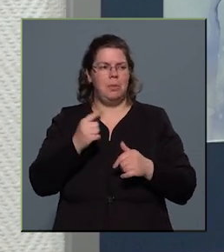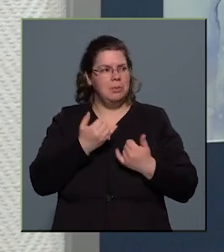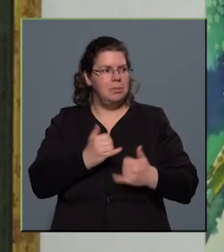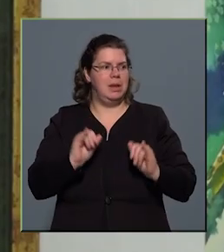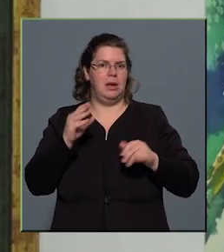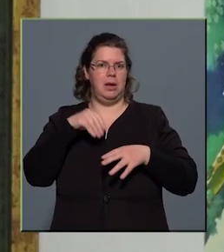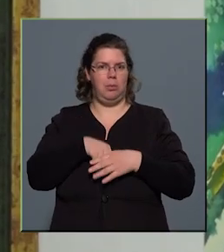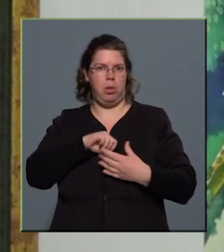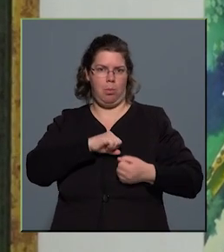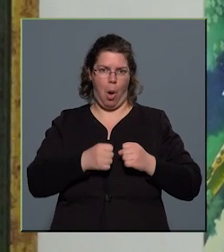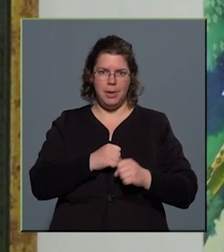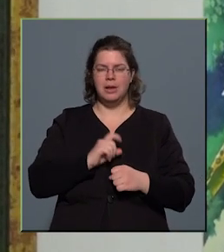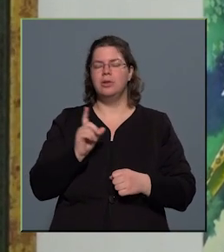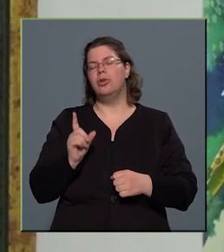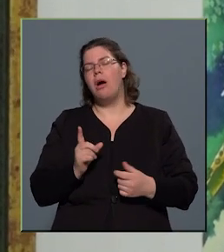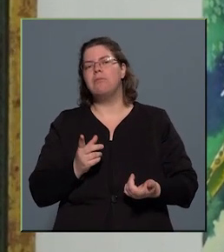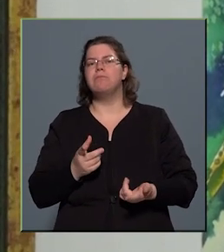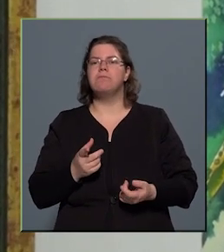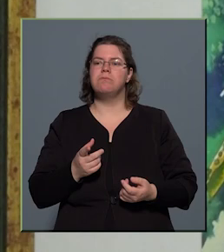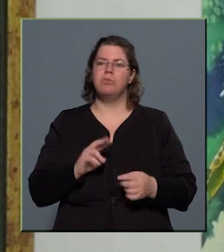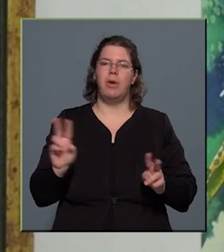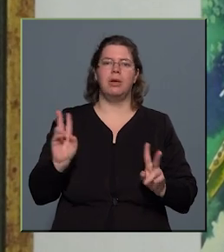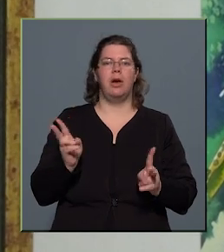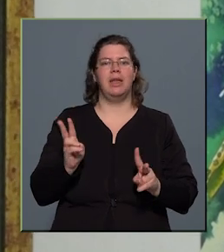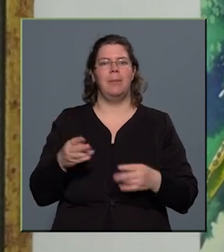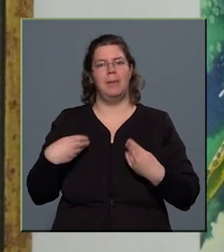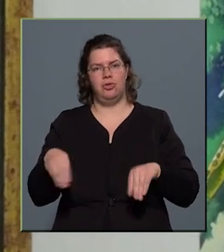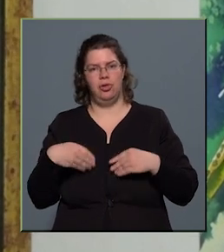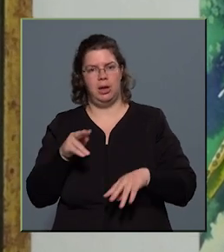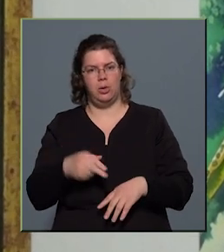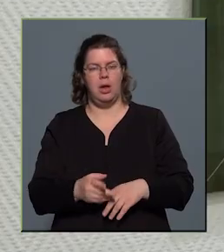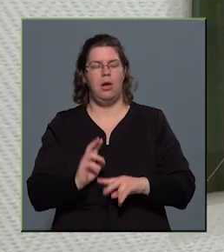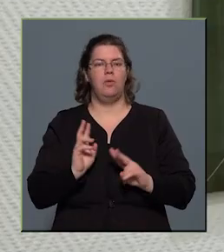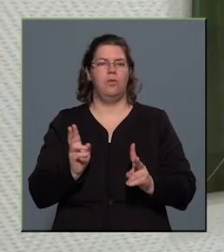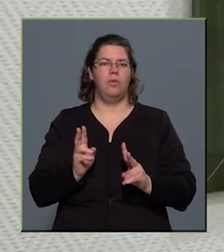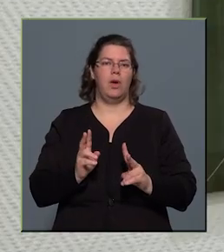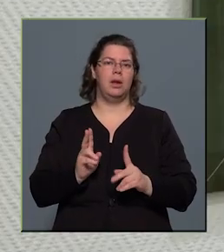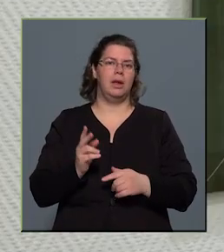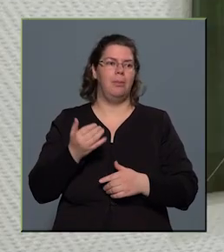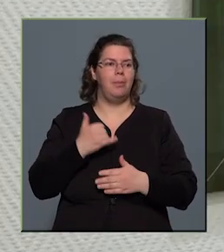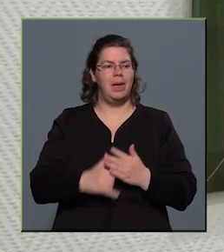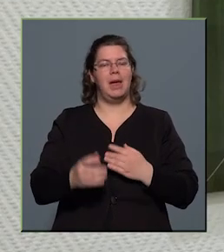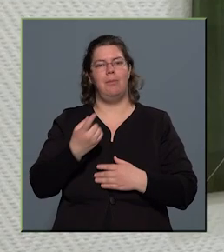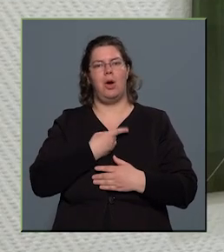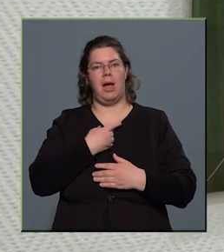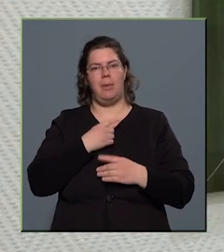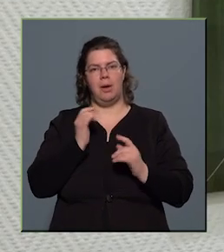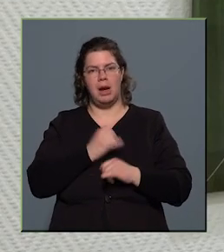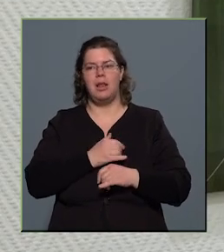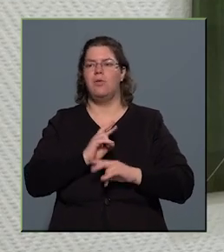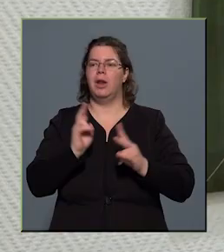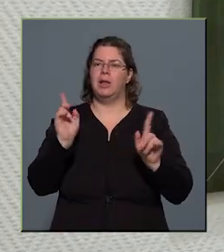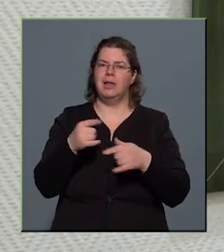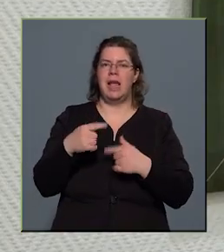mozognak, csak a legfejebb van, aki mesél róla, van, aki mélyen magába rejti, van, aki zenél vagy